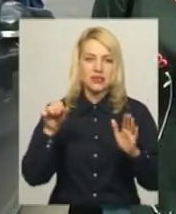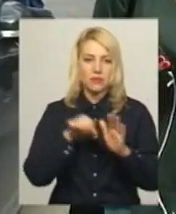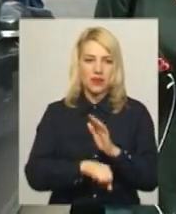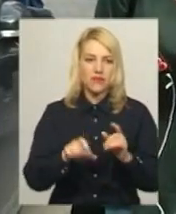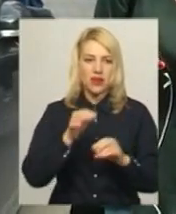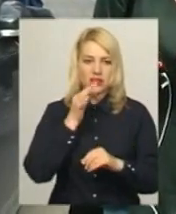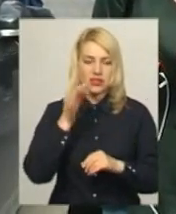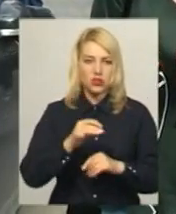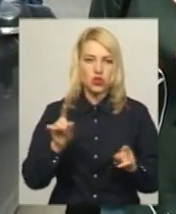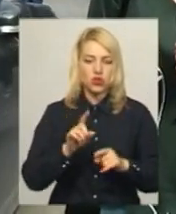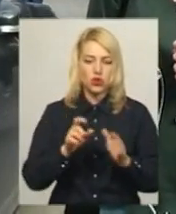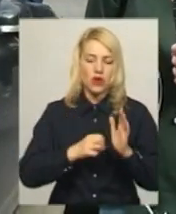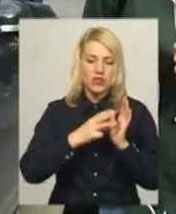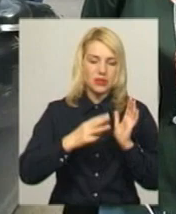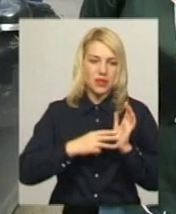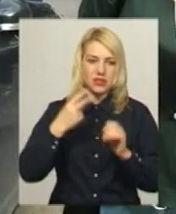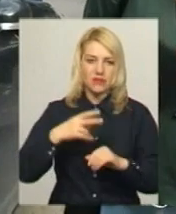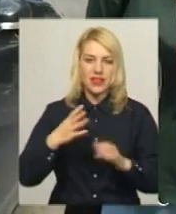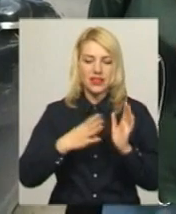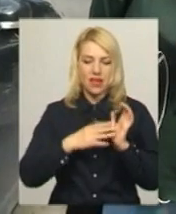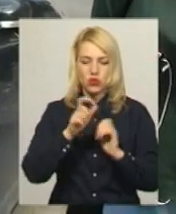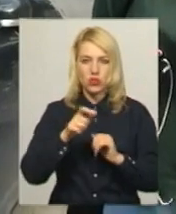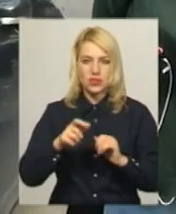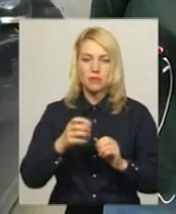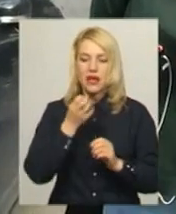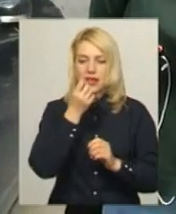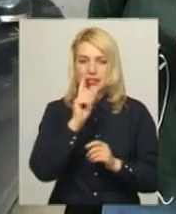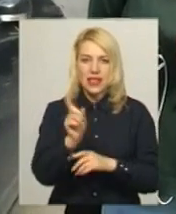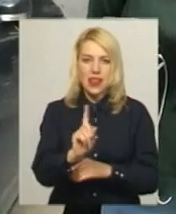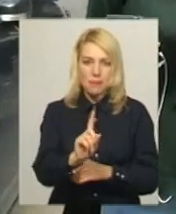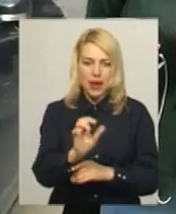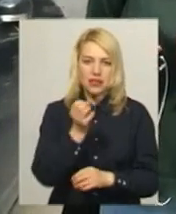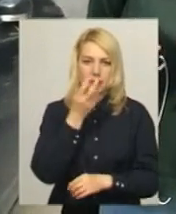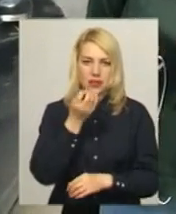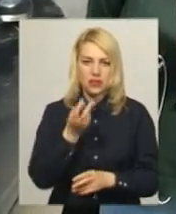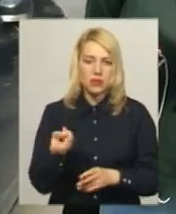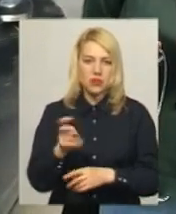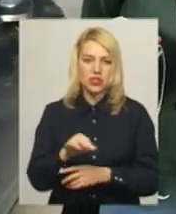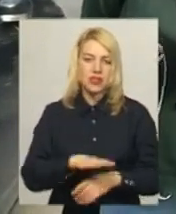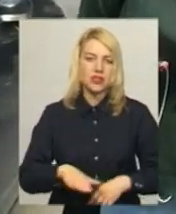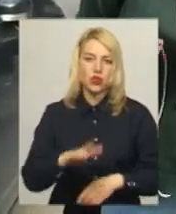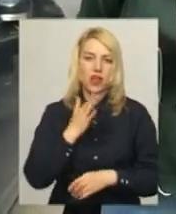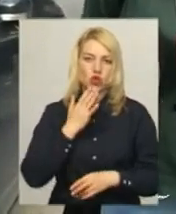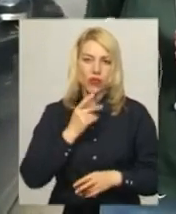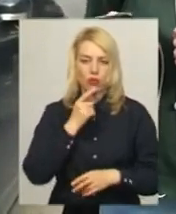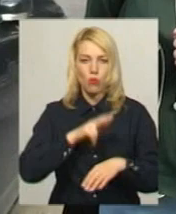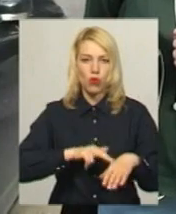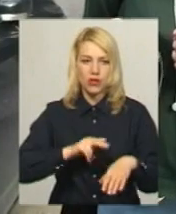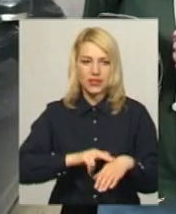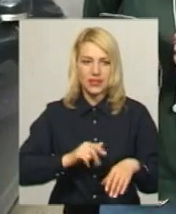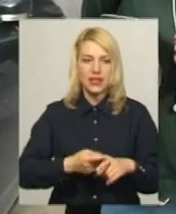означу, що близько 18.20 9 осіб із лампадками та квітами прийшли на територію управління Нацполіції, що